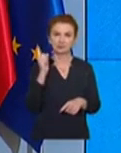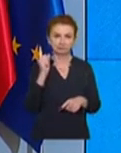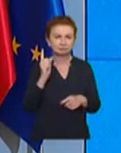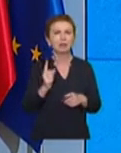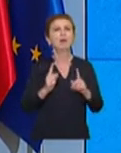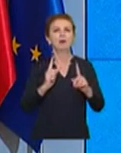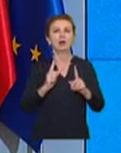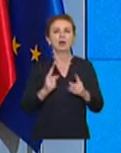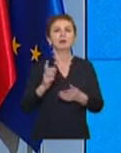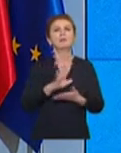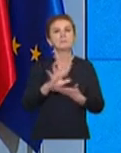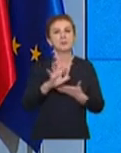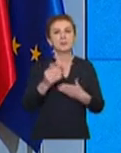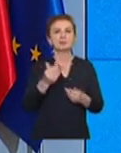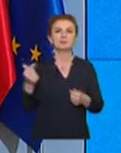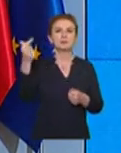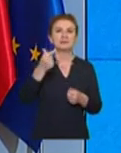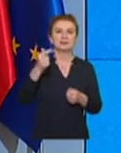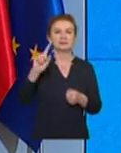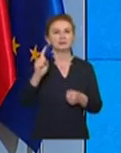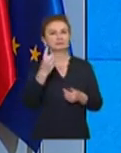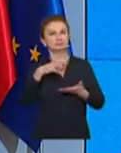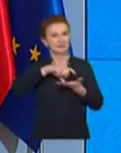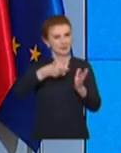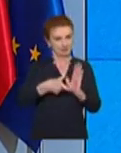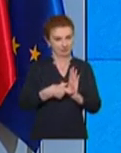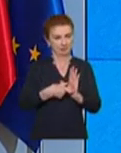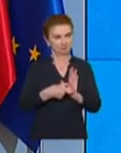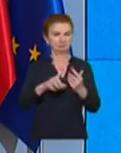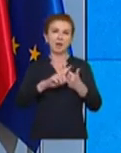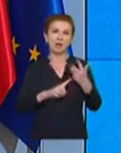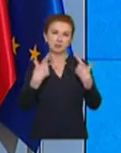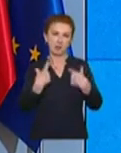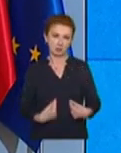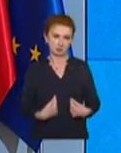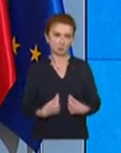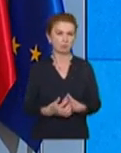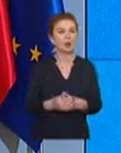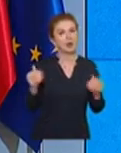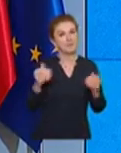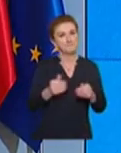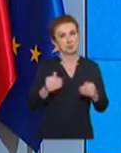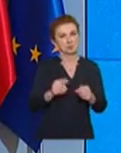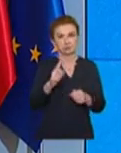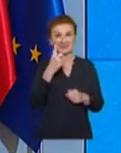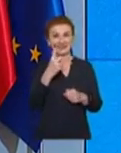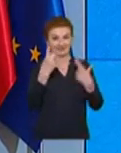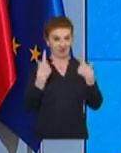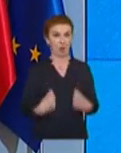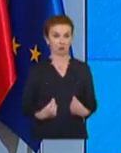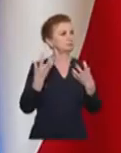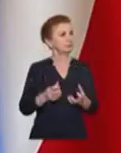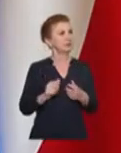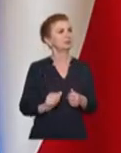metrów kwadratowych w jednym pomieszczeniu, w jednym sklepie może tam przebywać jeden klient, jedna